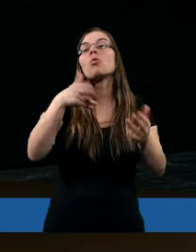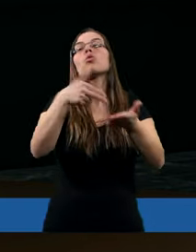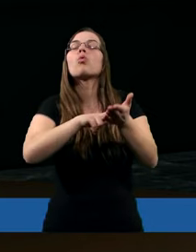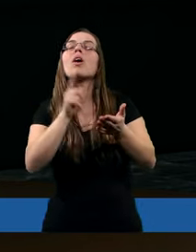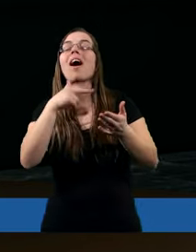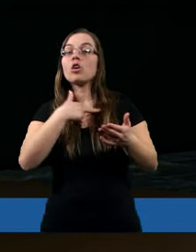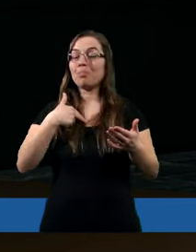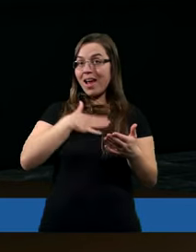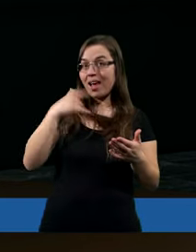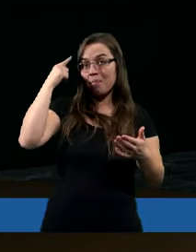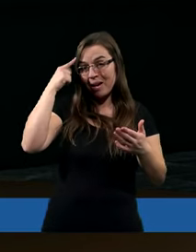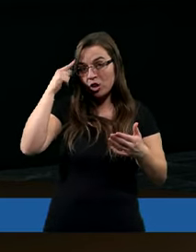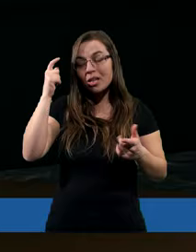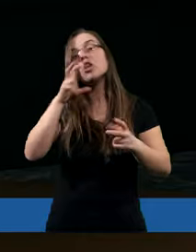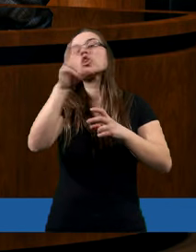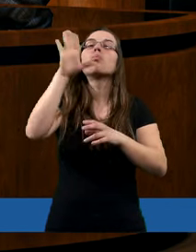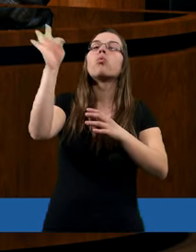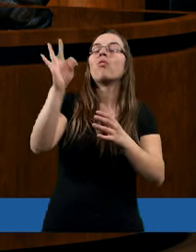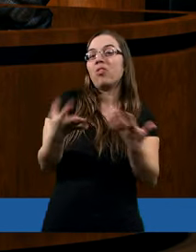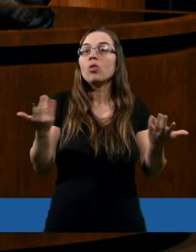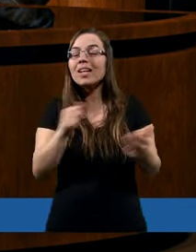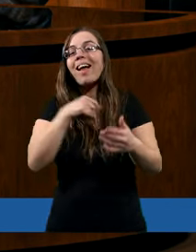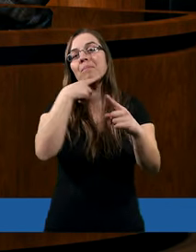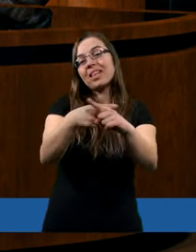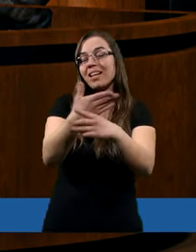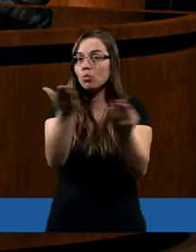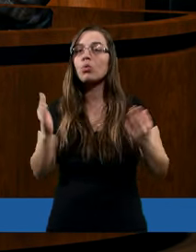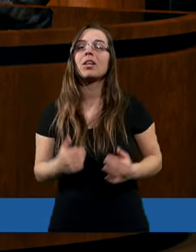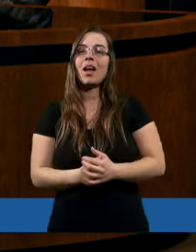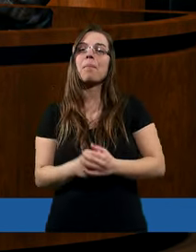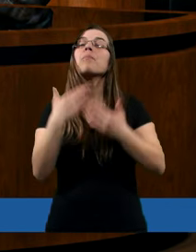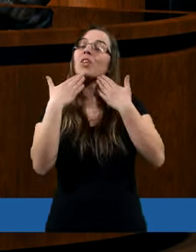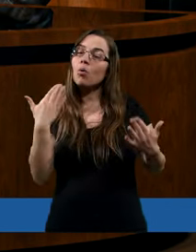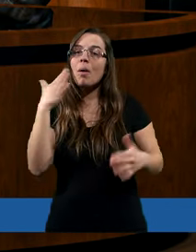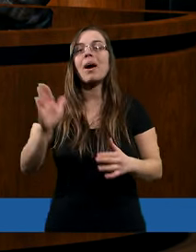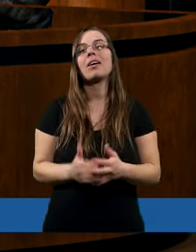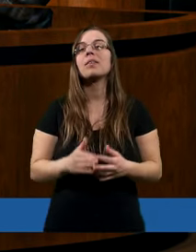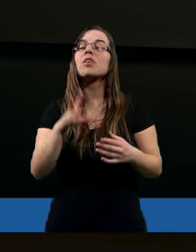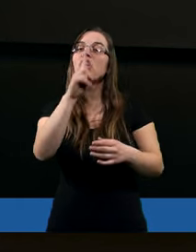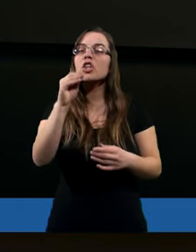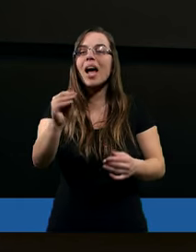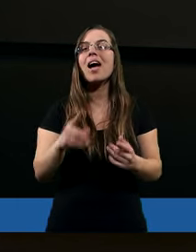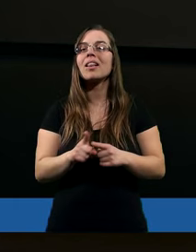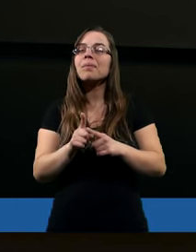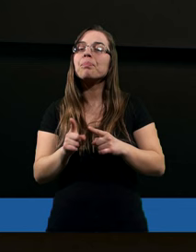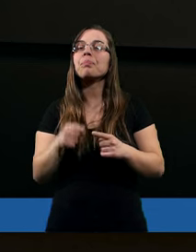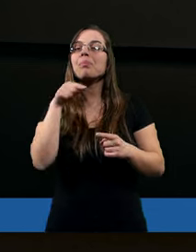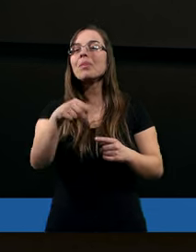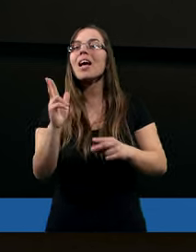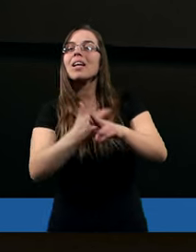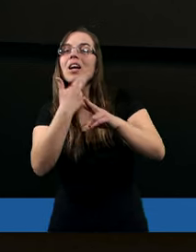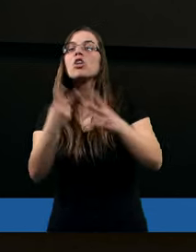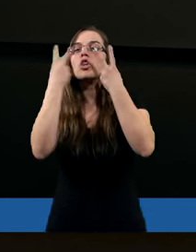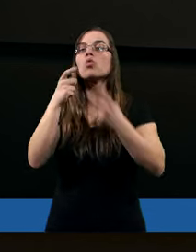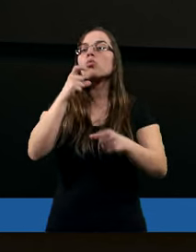uważamy za słuszne. Tak, dziękuję. Ja też tak właśnie rozumiem, że wtedy, kiedy